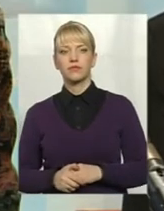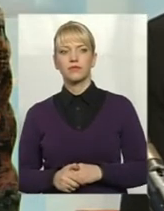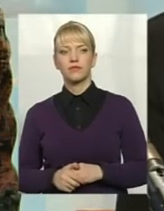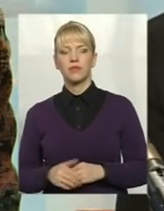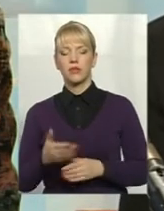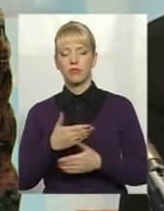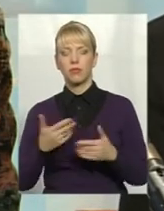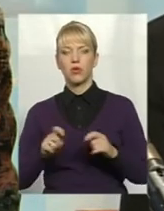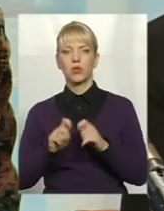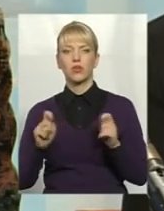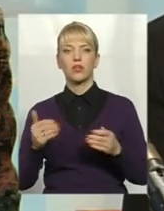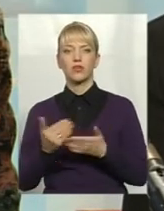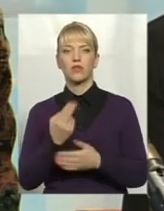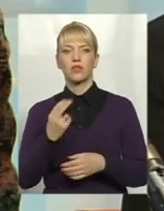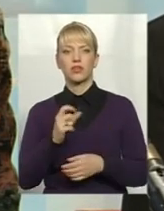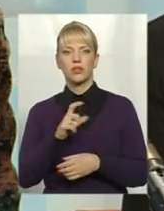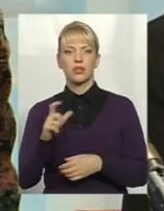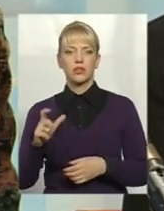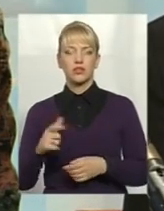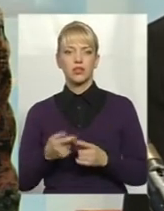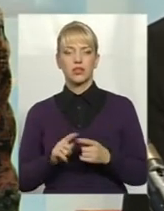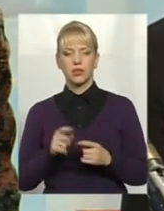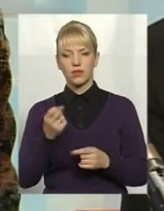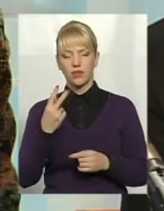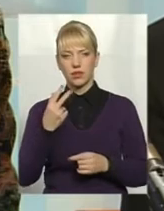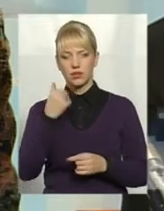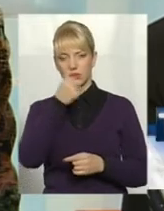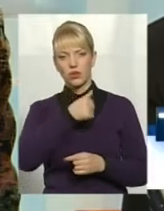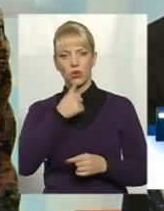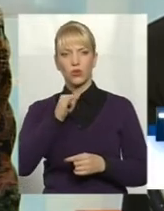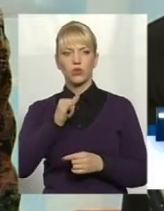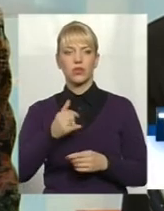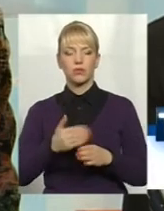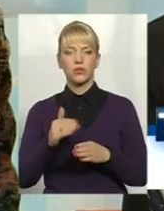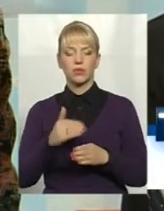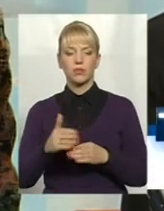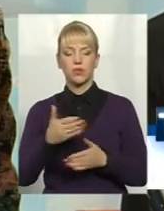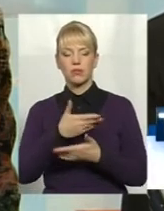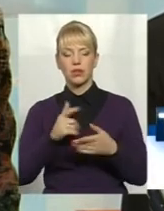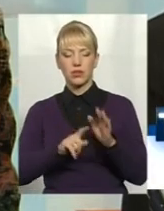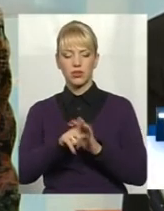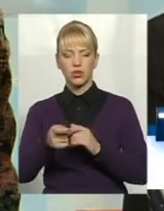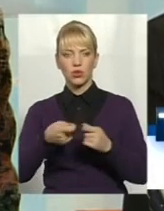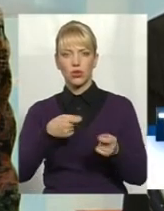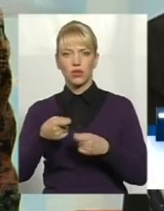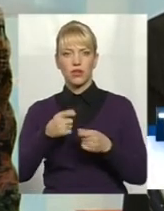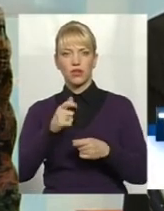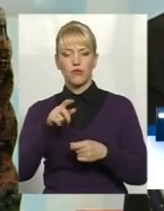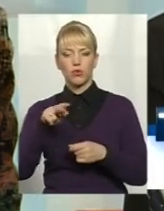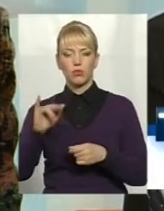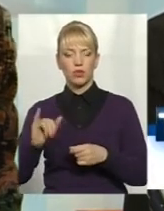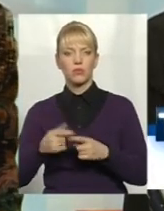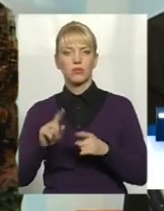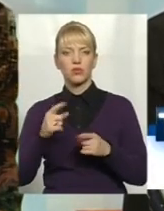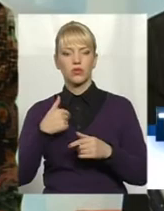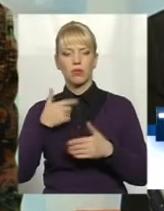цех. Новий цех, це був 2011 год, і постепенно починали торгувати з Європою. Скажем так, нам було легче, тому що